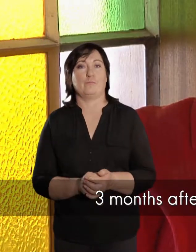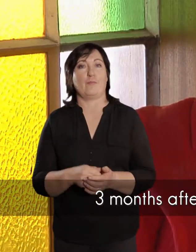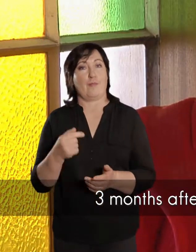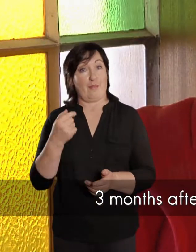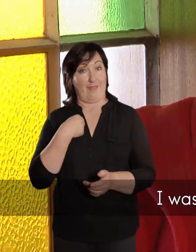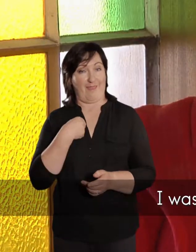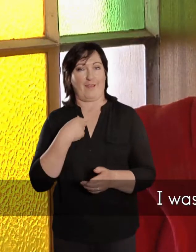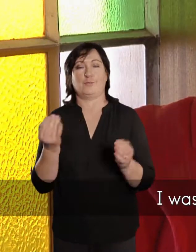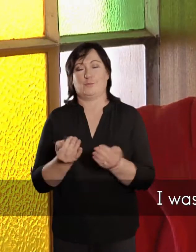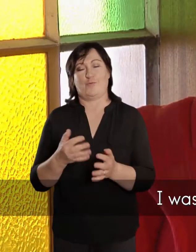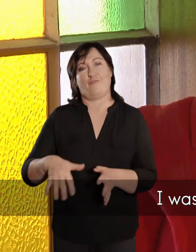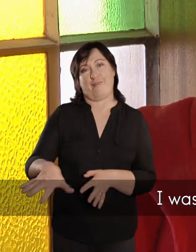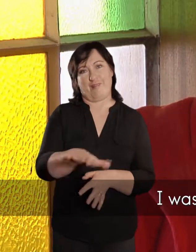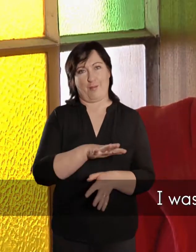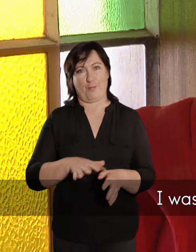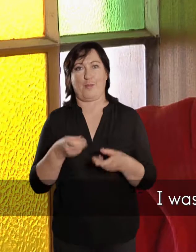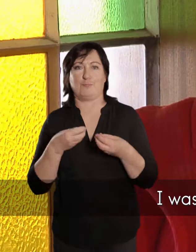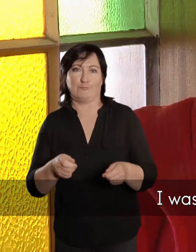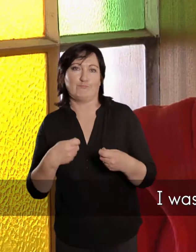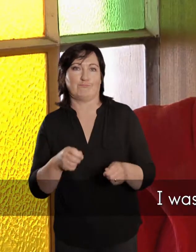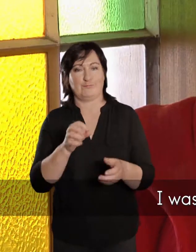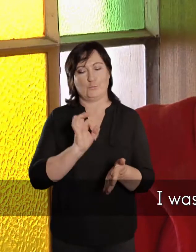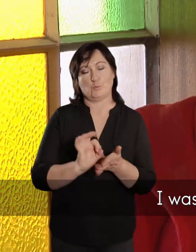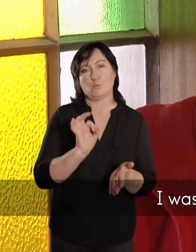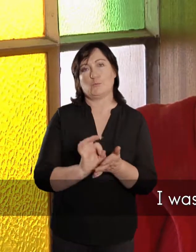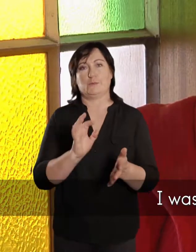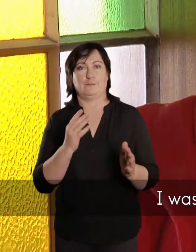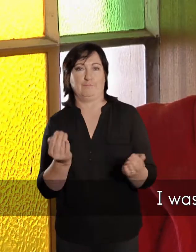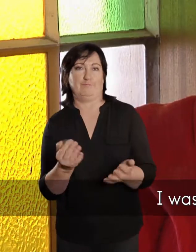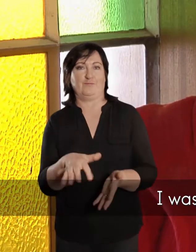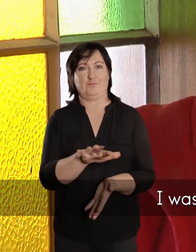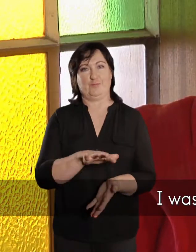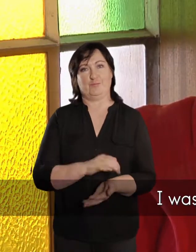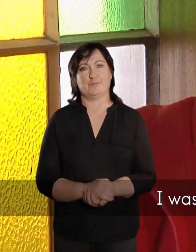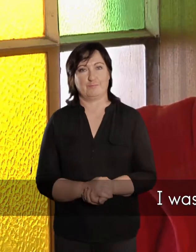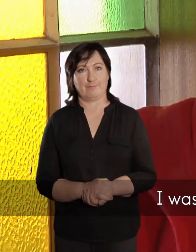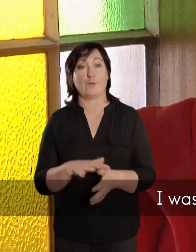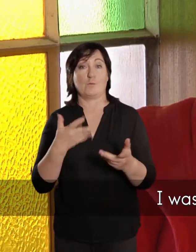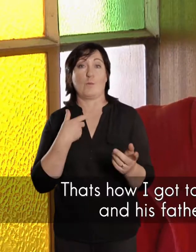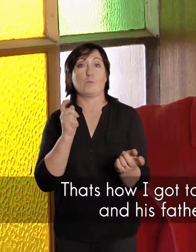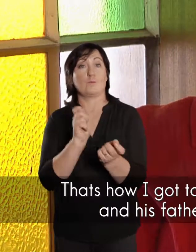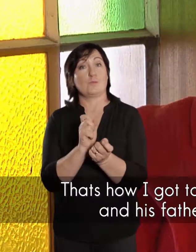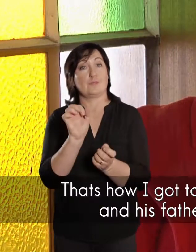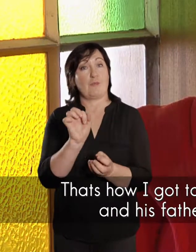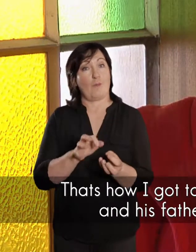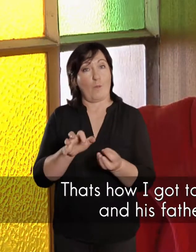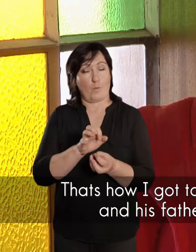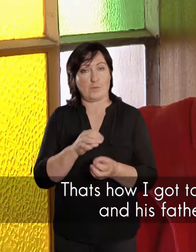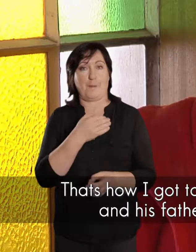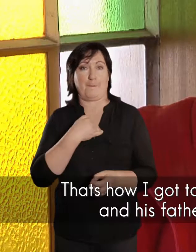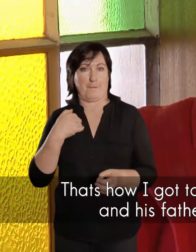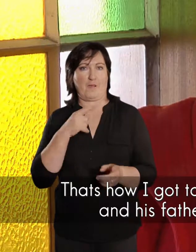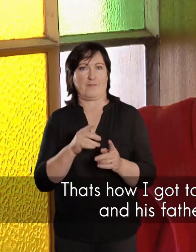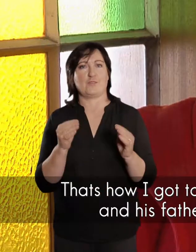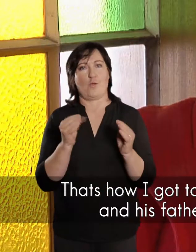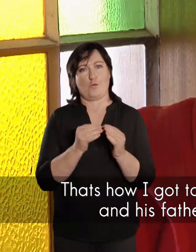Tjeraum, en ek was die huismoestig vir hulle gewees, ek moest vir hulle huis hou hou, en so het ek Piet sy ma